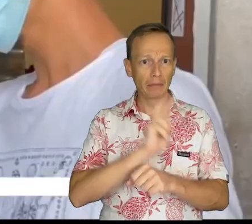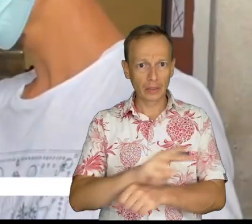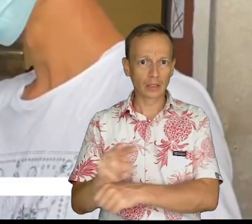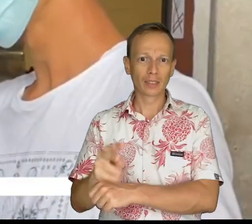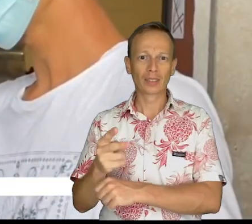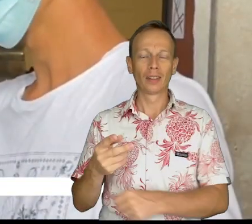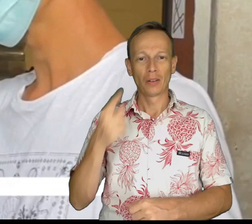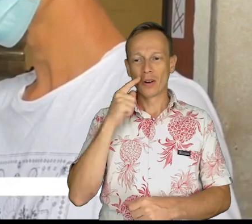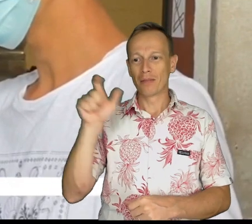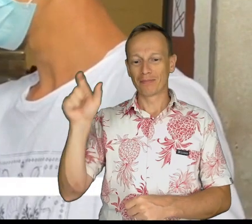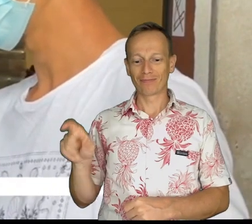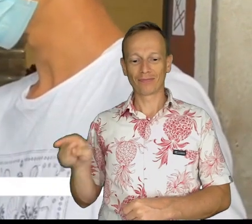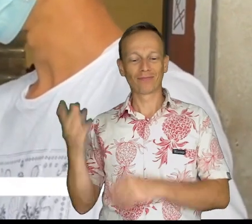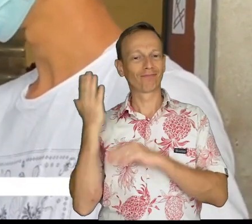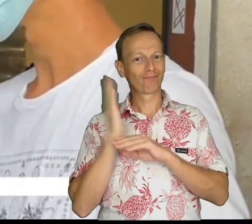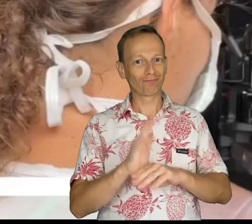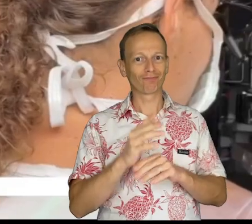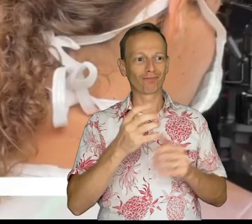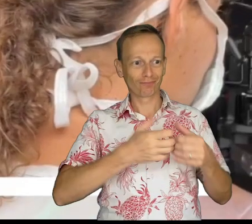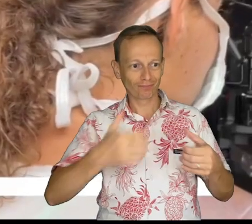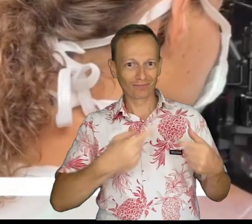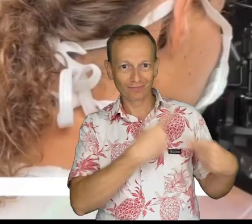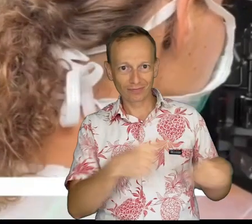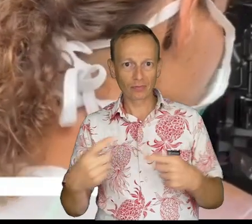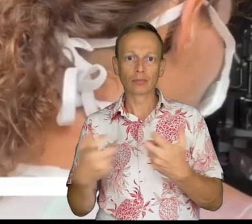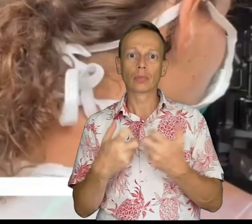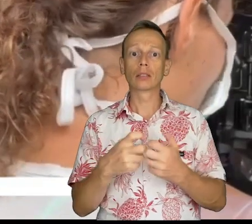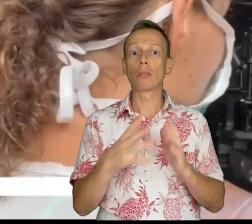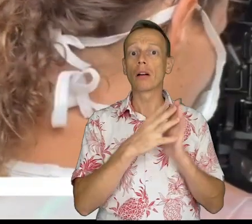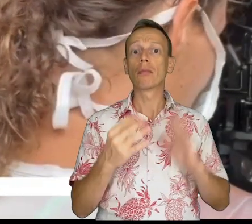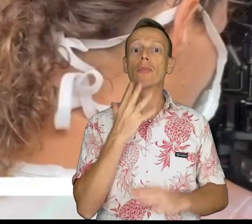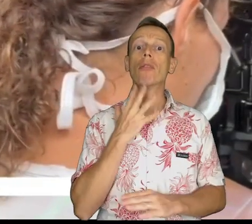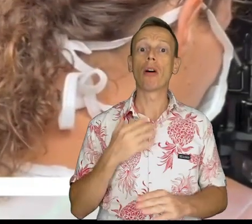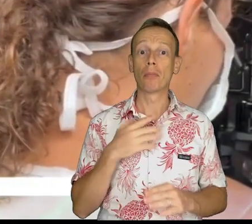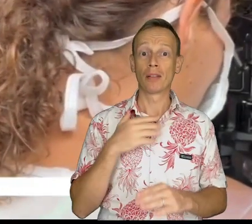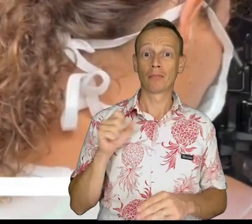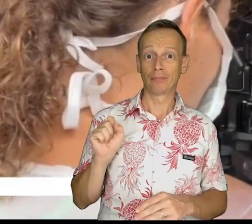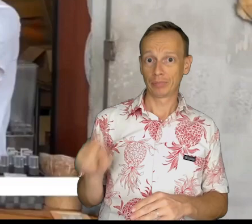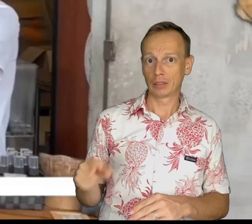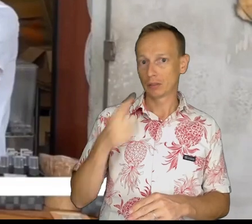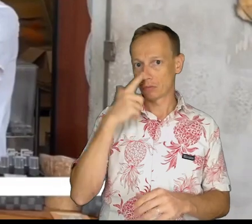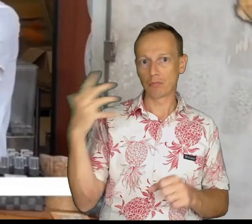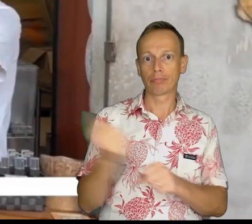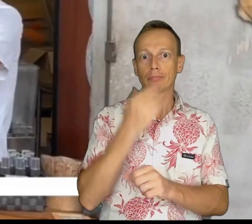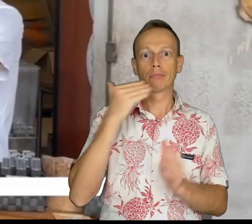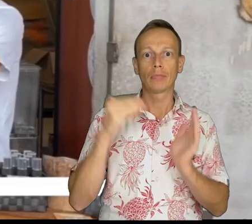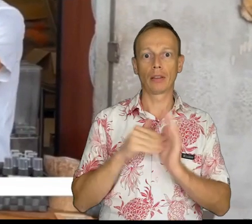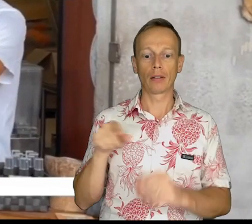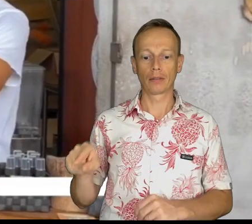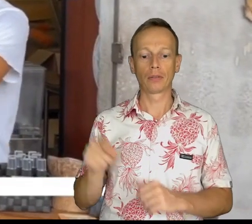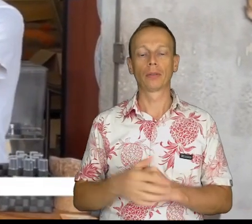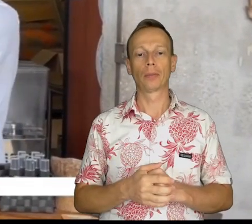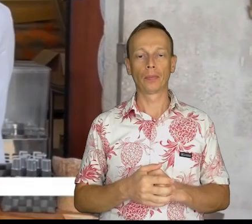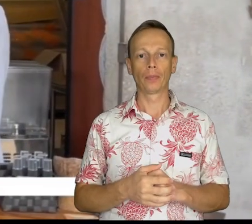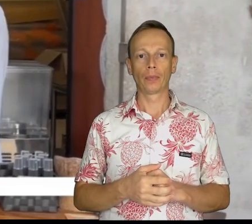touristes, Théo présente chaque produit. Parmi les gammes de roms présentées, c'est celle-ci qui remporte la palme.